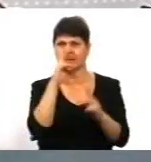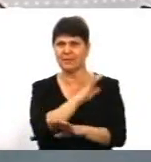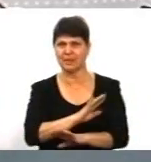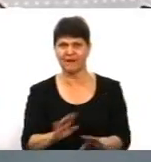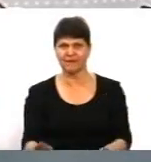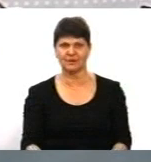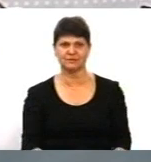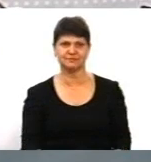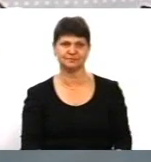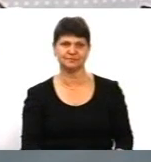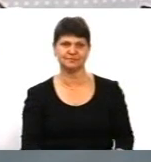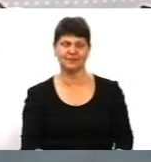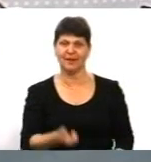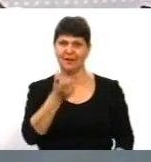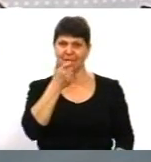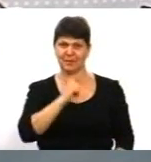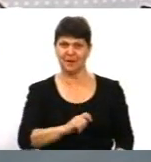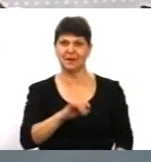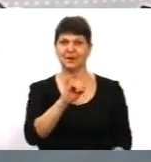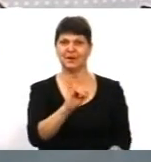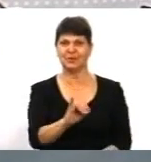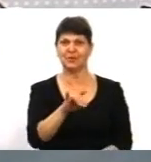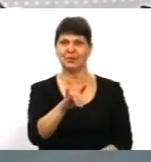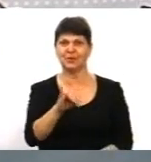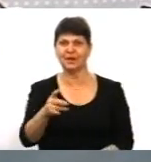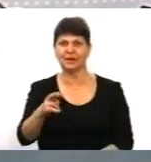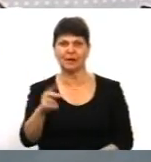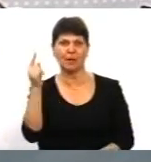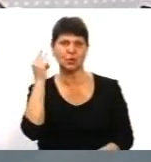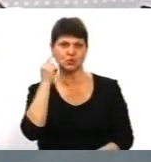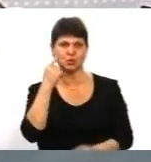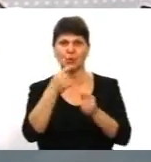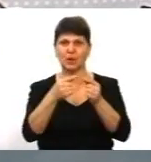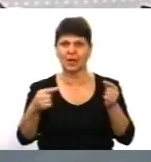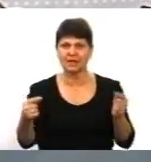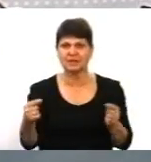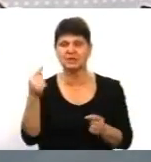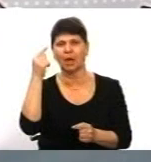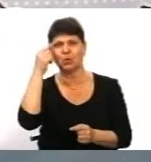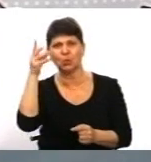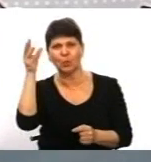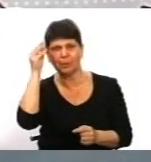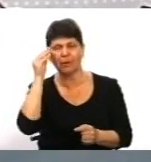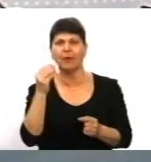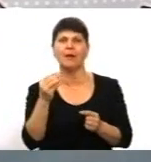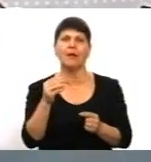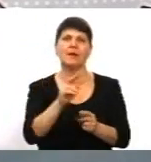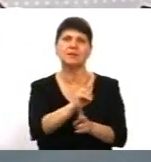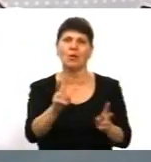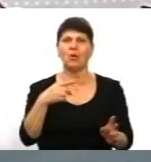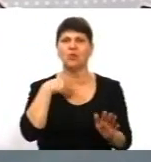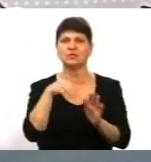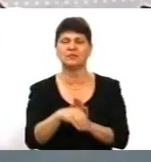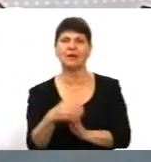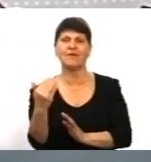Отже, пане Юрію, ми почули різні думки вінничан, з приводу того, за кого вони голосуватимуть. Як ви можете прокоментувати цю відповідь?